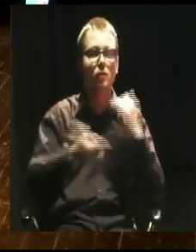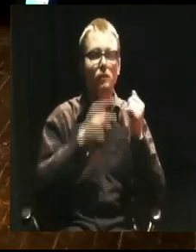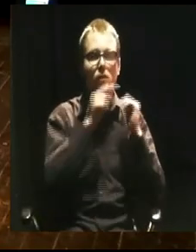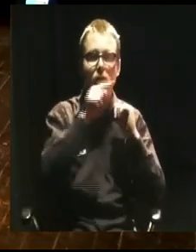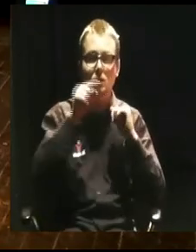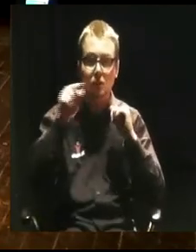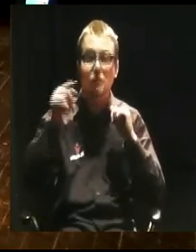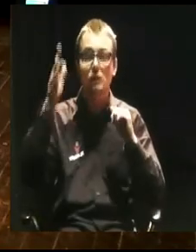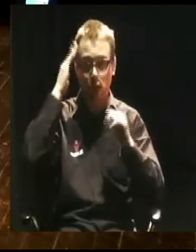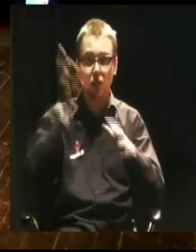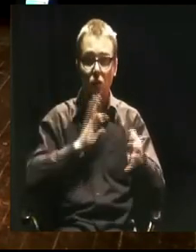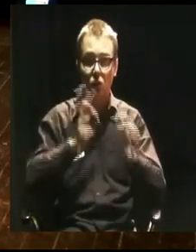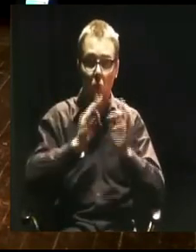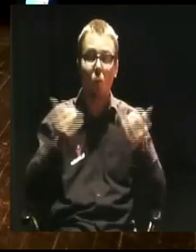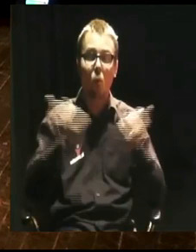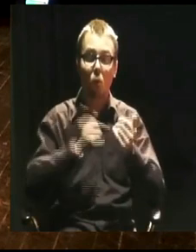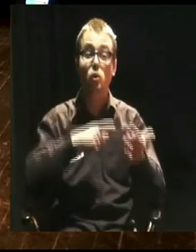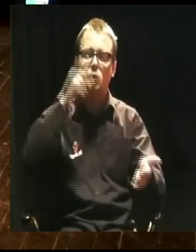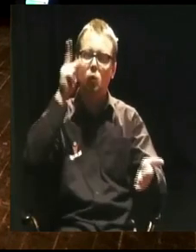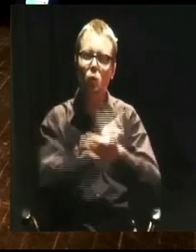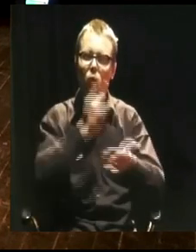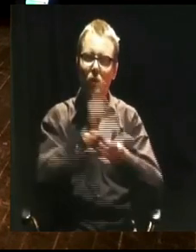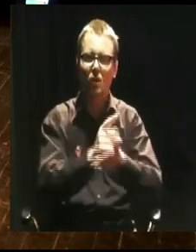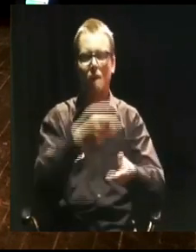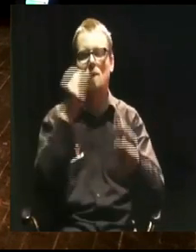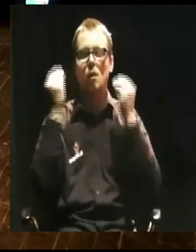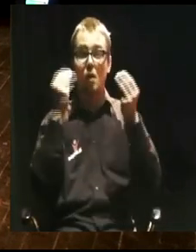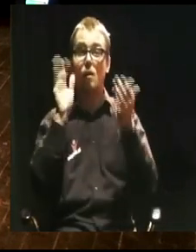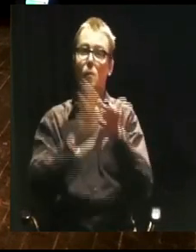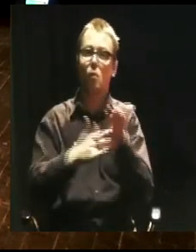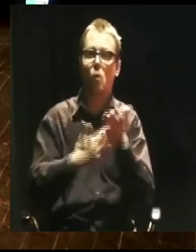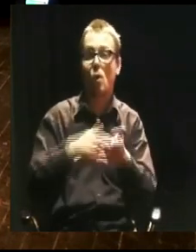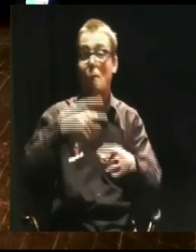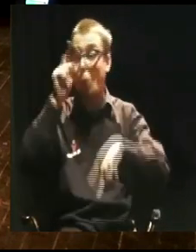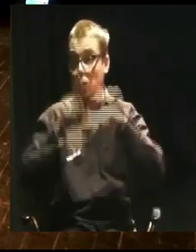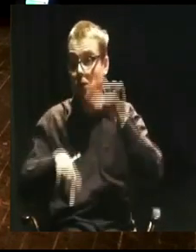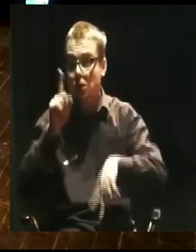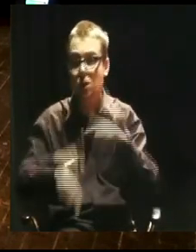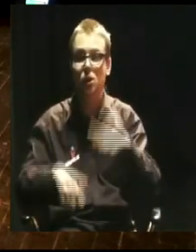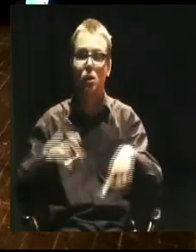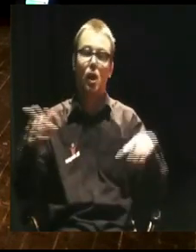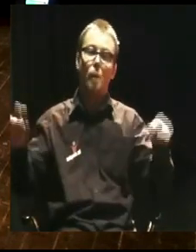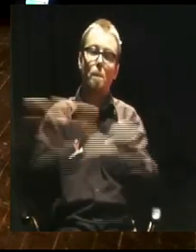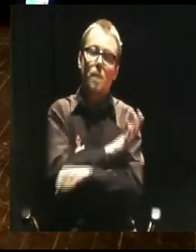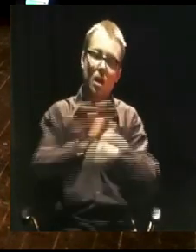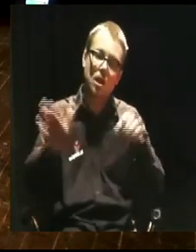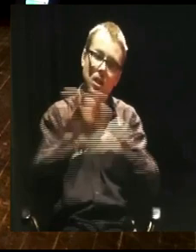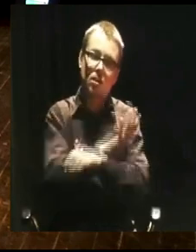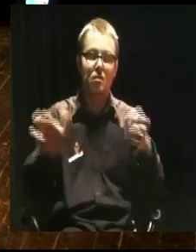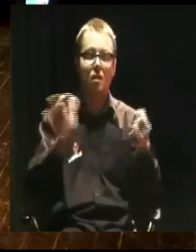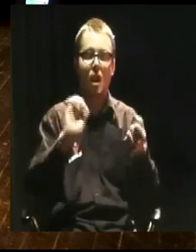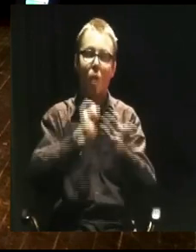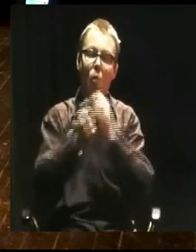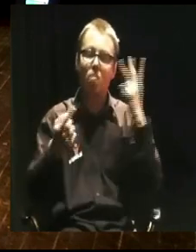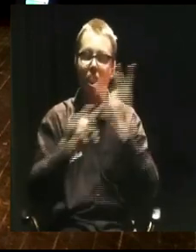demoniczny sukces, czy to w polityce, czy w biznesie, czy w showbiznesie. O tych trzech przykładach tylko, bo